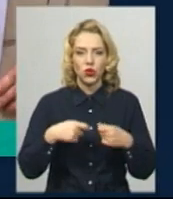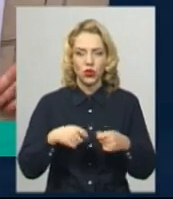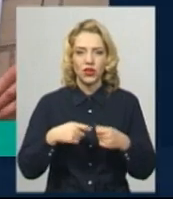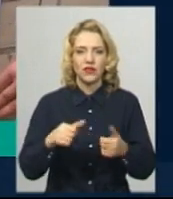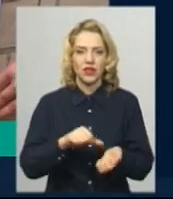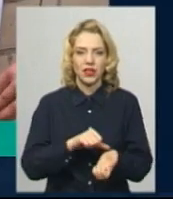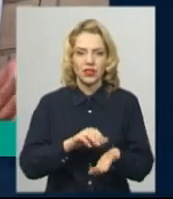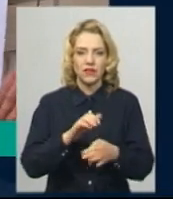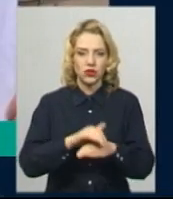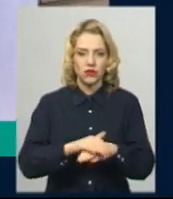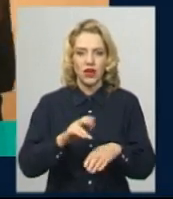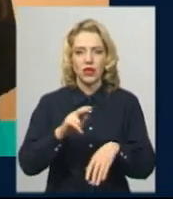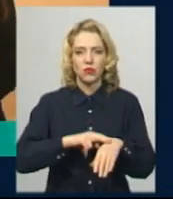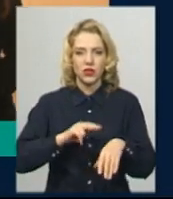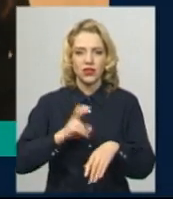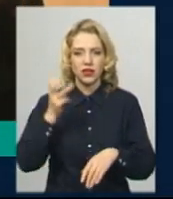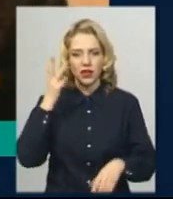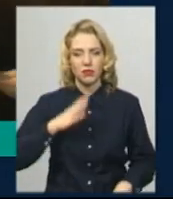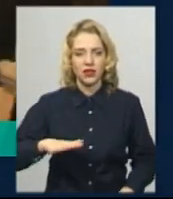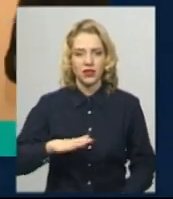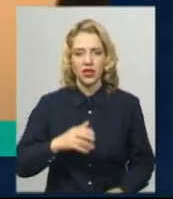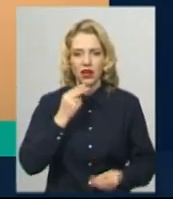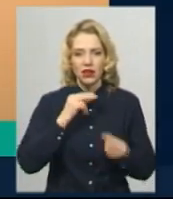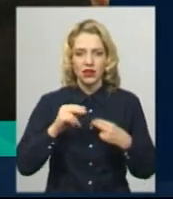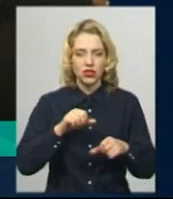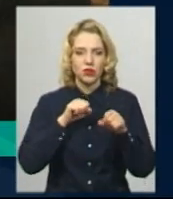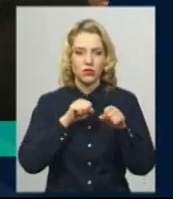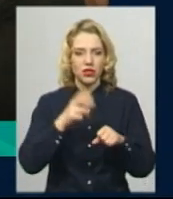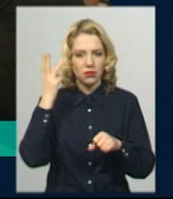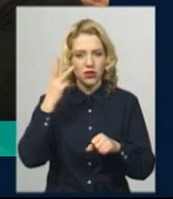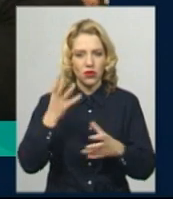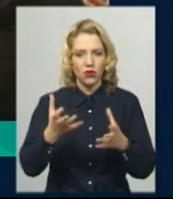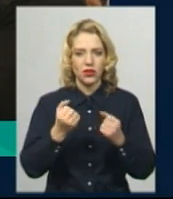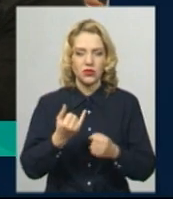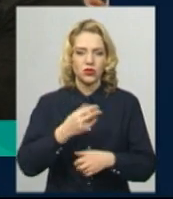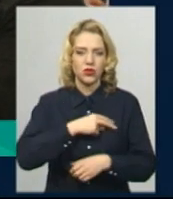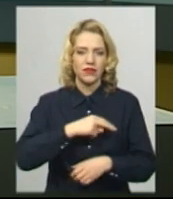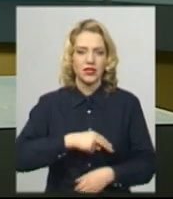правоохоронці на Хмельниччині. Кращі боксери Хмельниччини отримали сьогодні відзнаки.